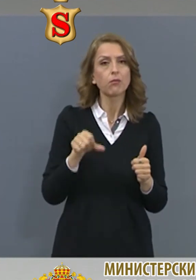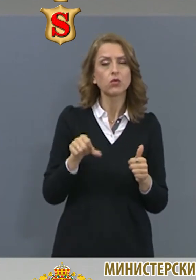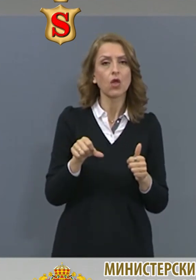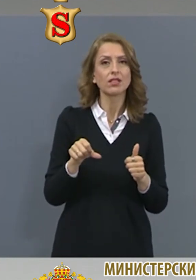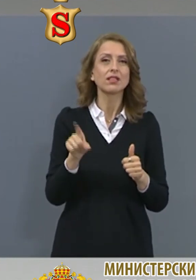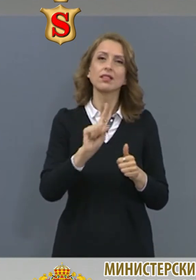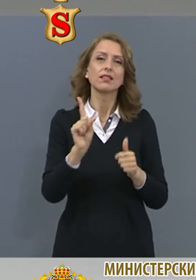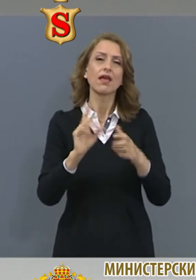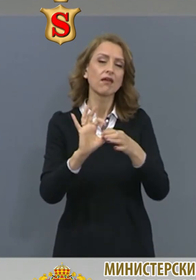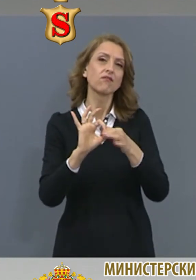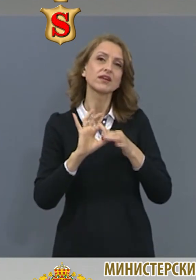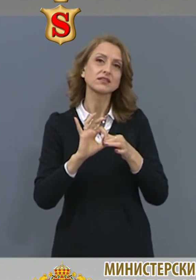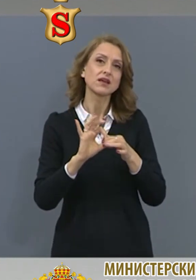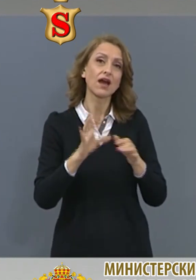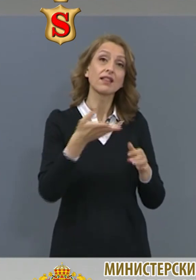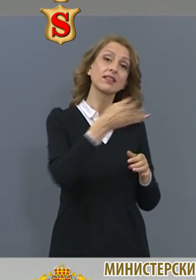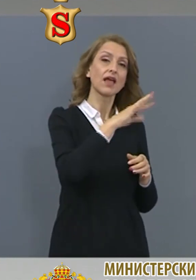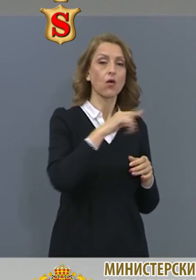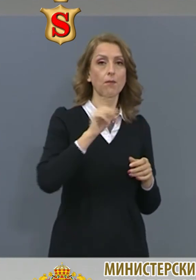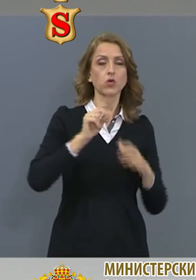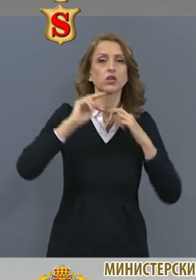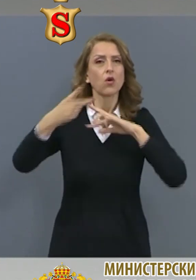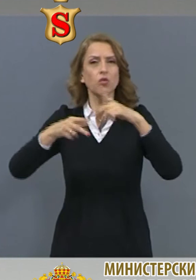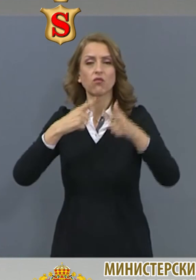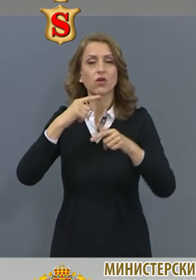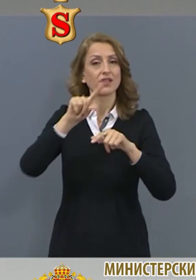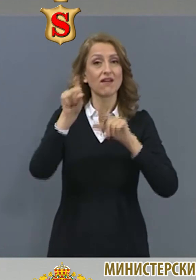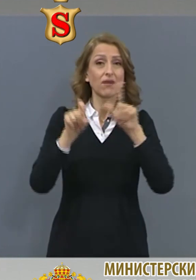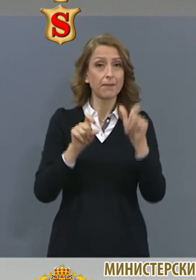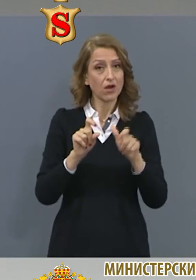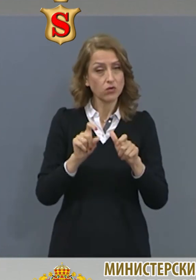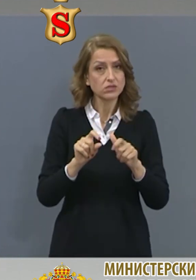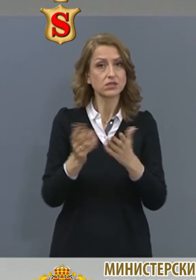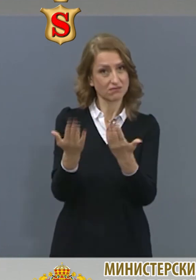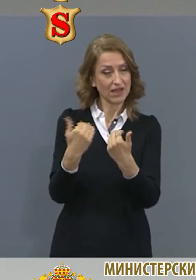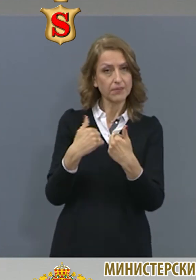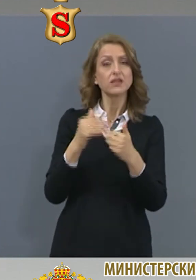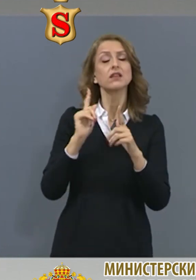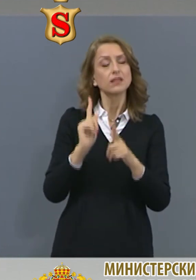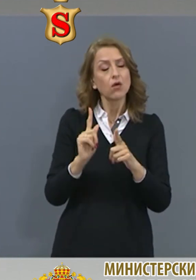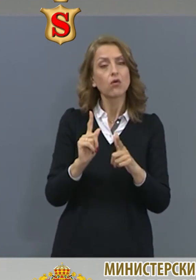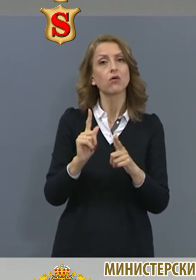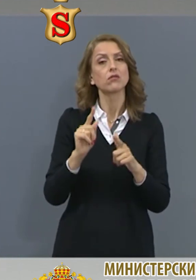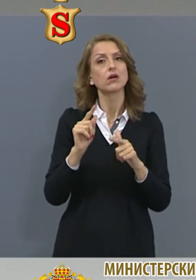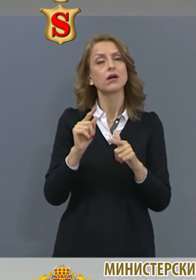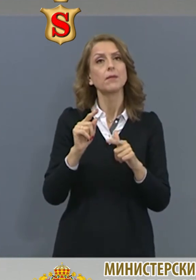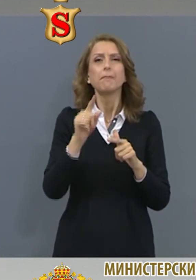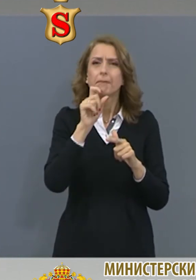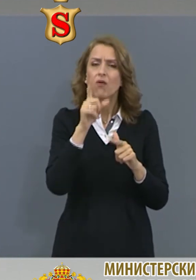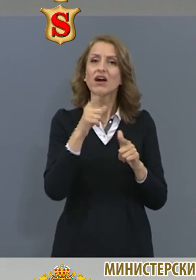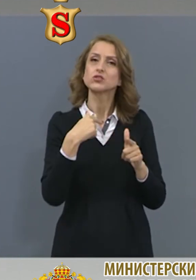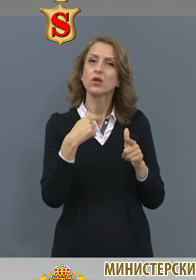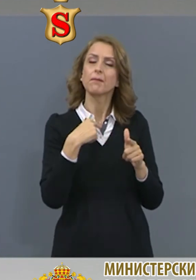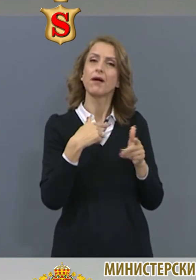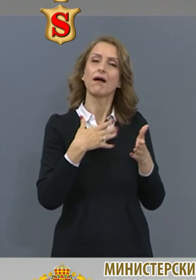за връзка с някой, който може да отговори на всички въпроси. Все още въжат основните телефони и линкове